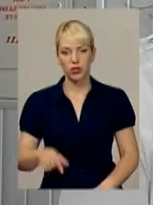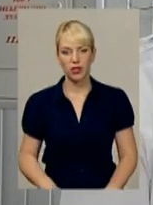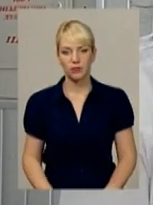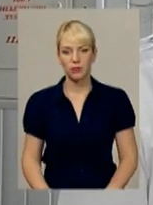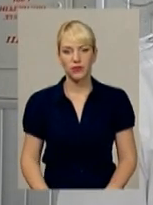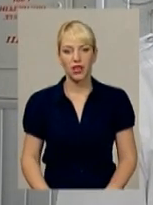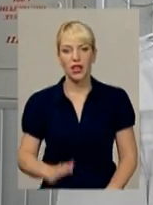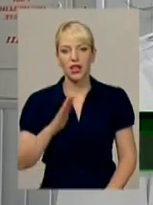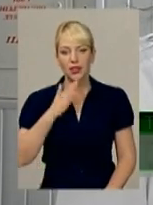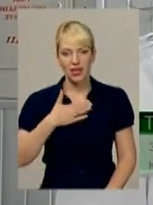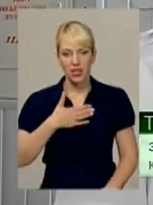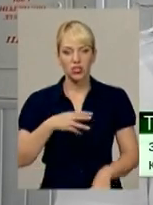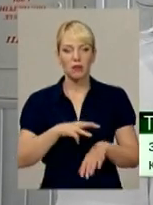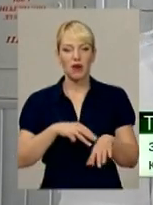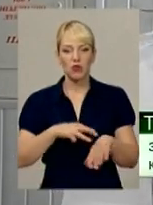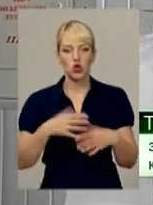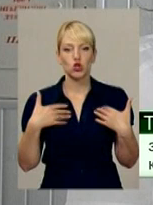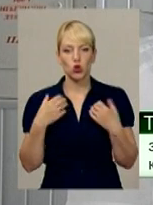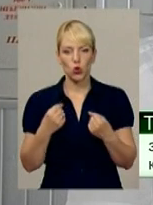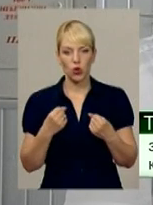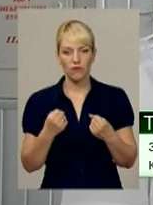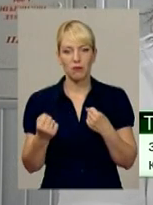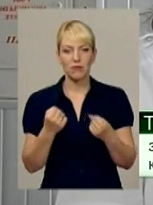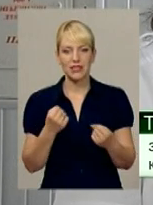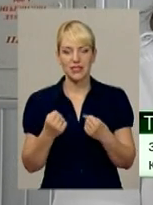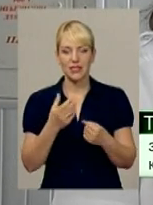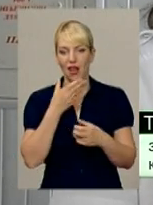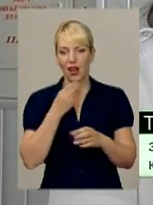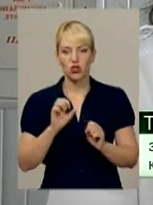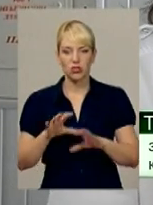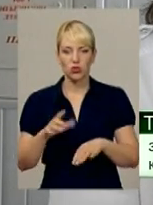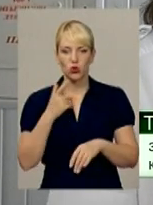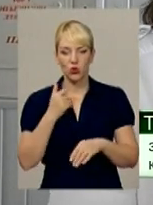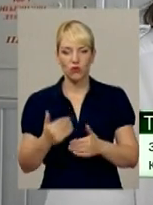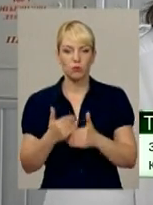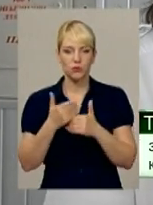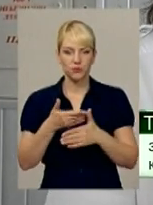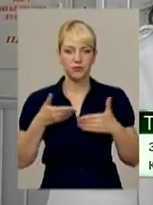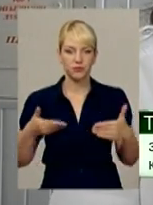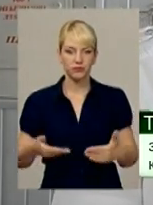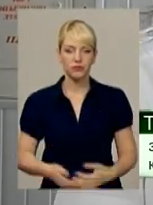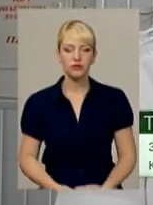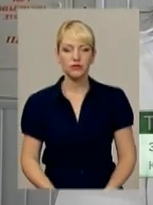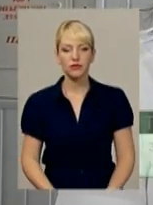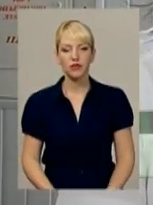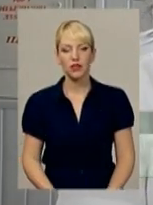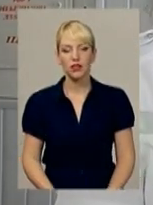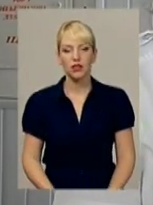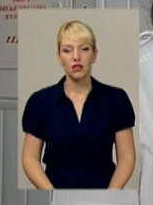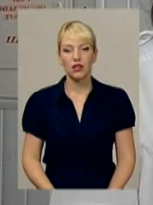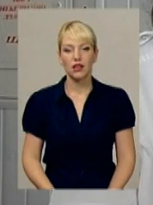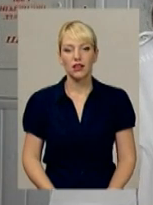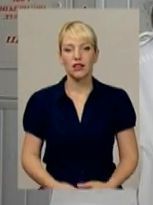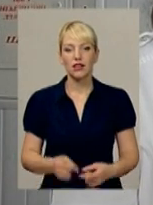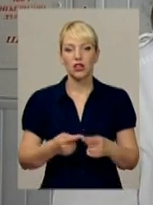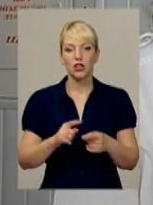правоохоронці здорові, міцні, витривалі. Гарно здають кров і нас виручають. Переваги донору